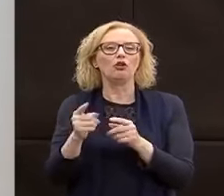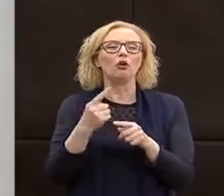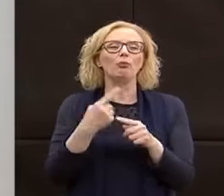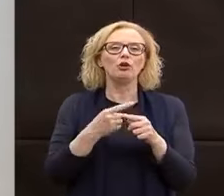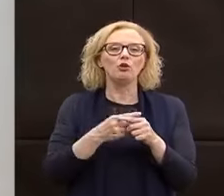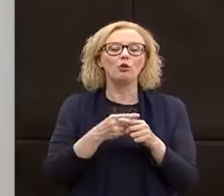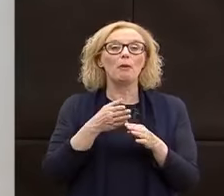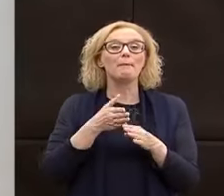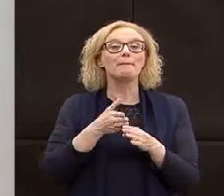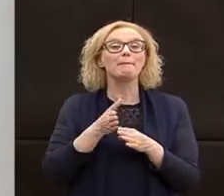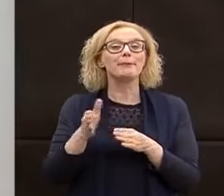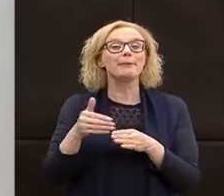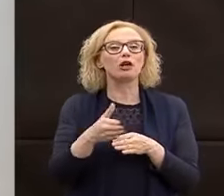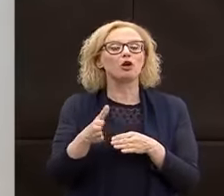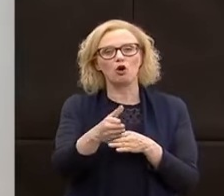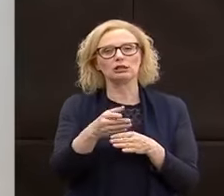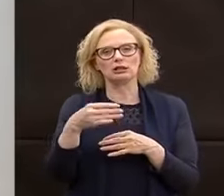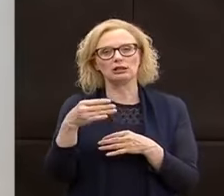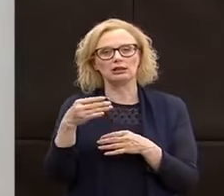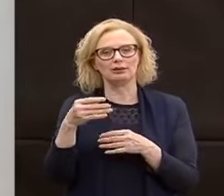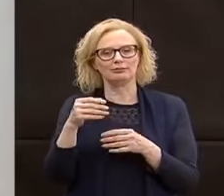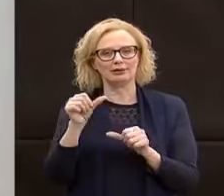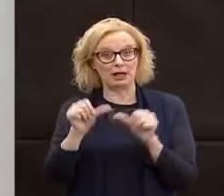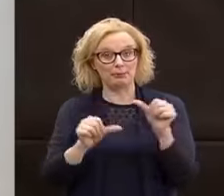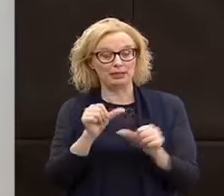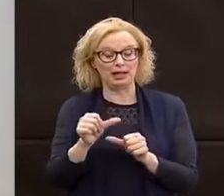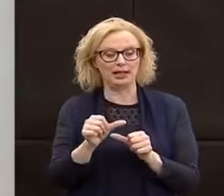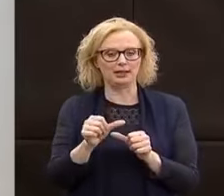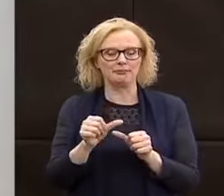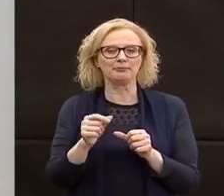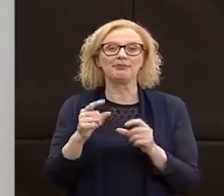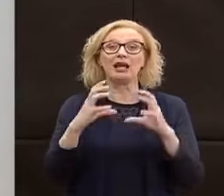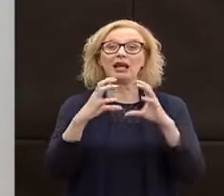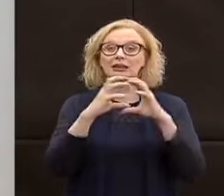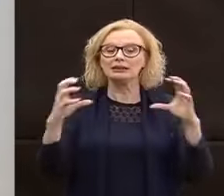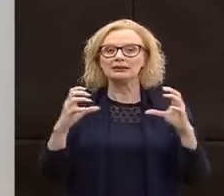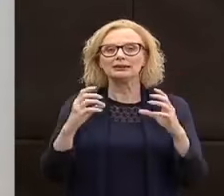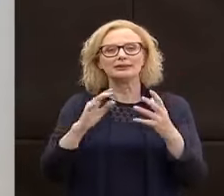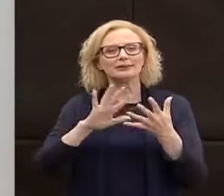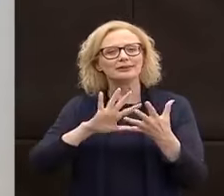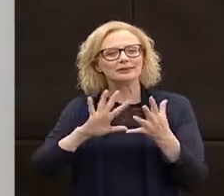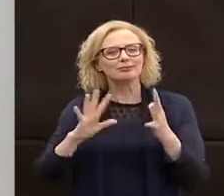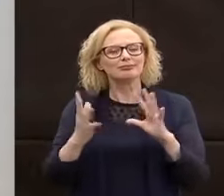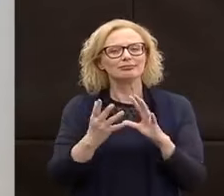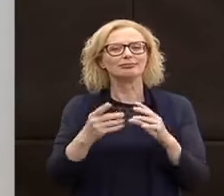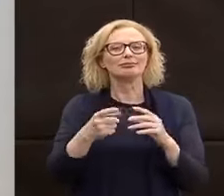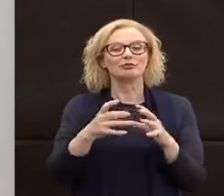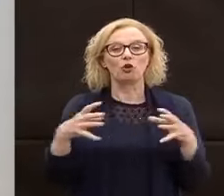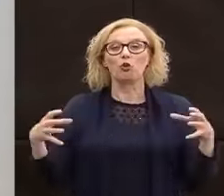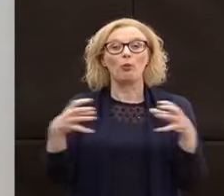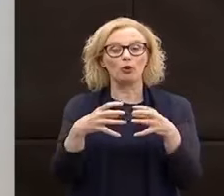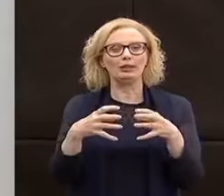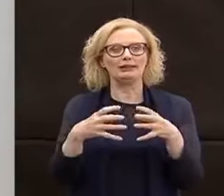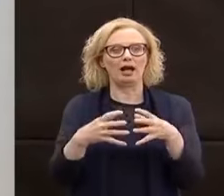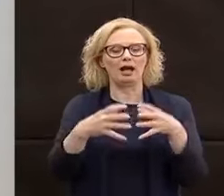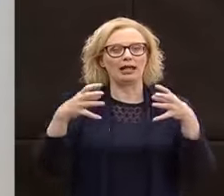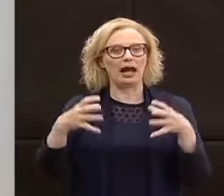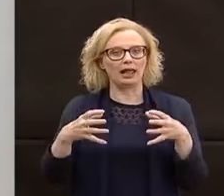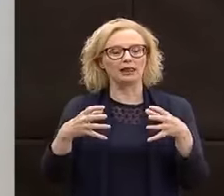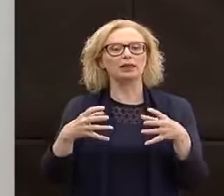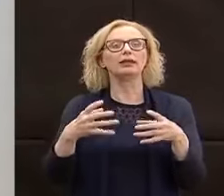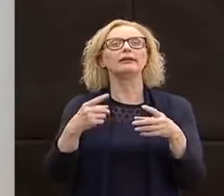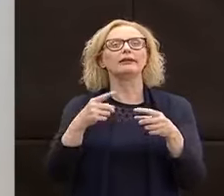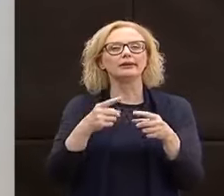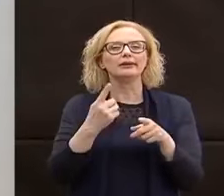specifici, abbiamo dovuto, purtroppo, trasformare le nostre RSA, che sono grandi comunità, di fatto in